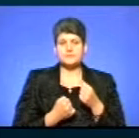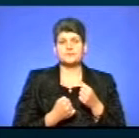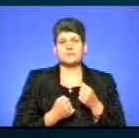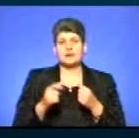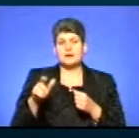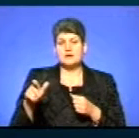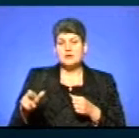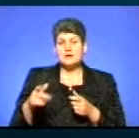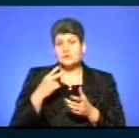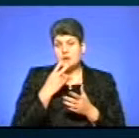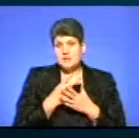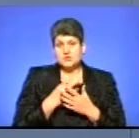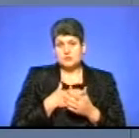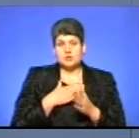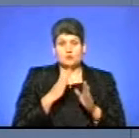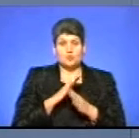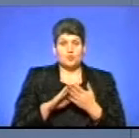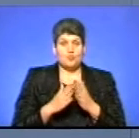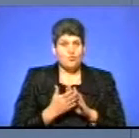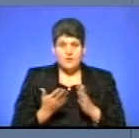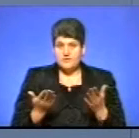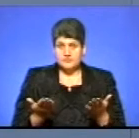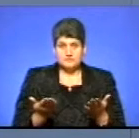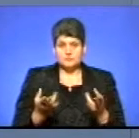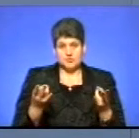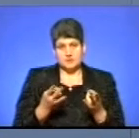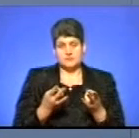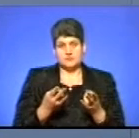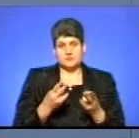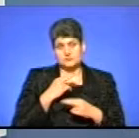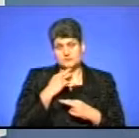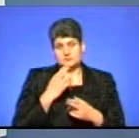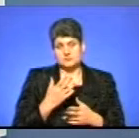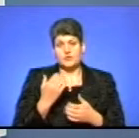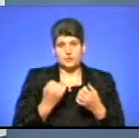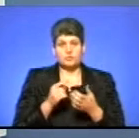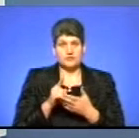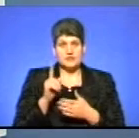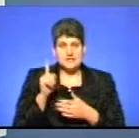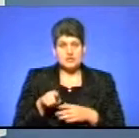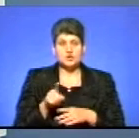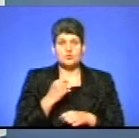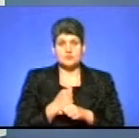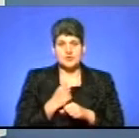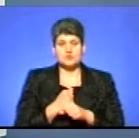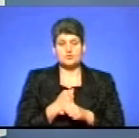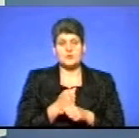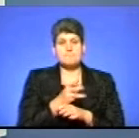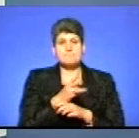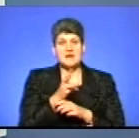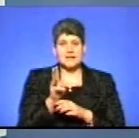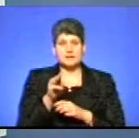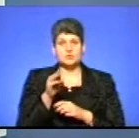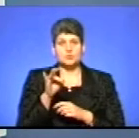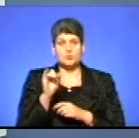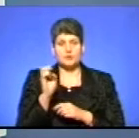якщо бачимо наші погодні умови, то потрібно реагувати. Але водії мають знати про те, що працює прилад рукам, який